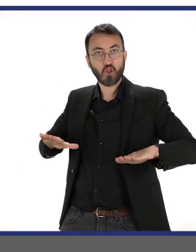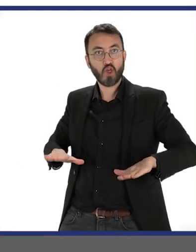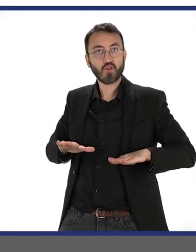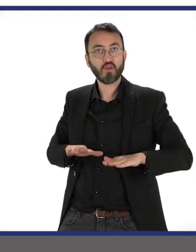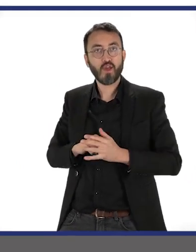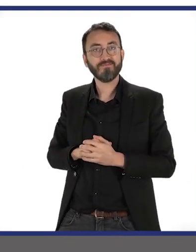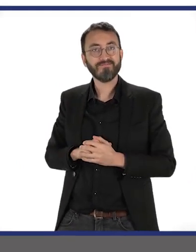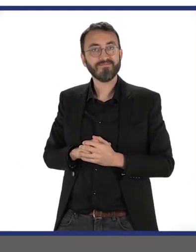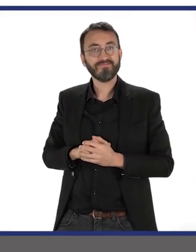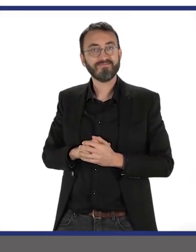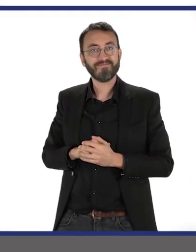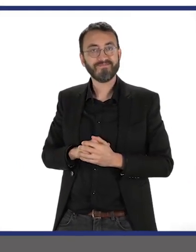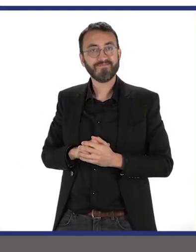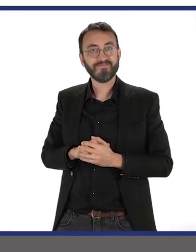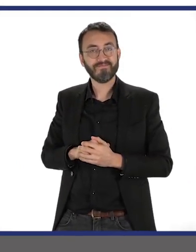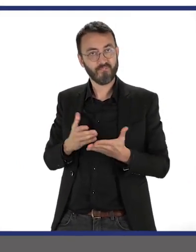lunette des toilettes.